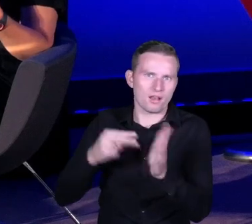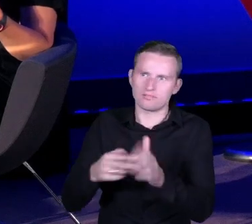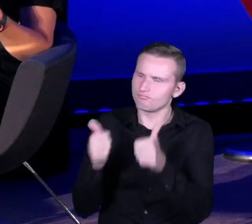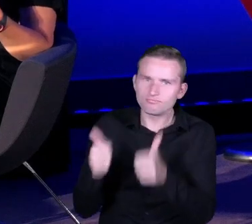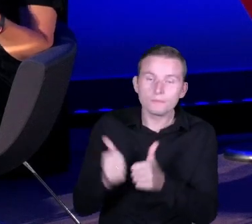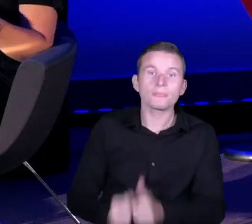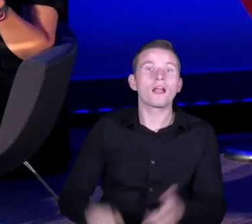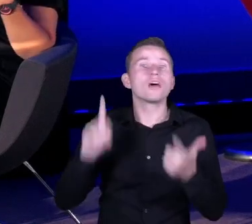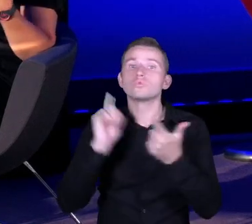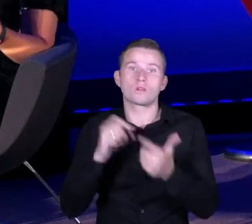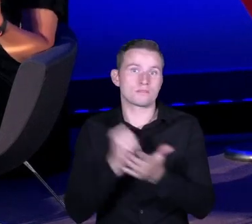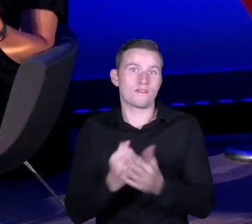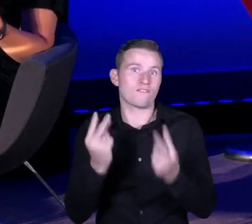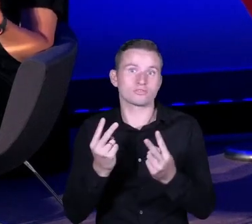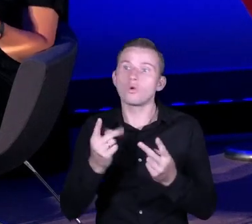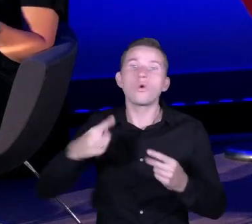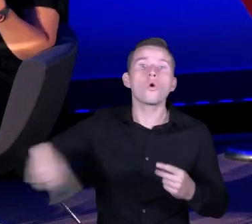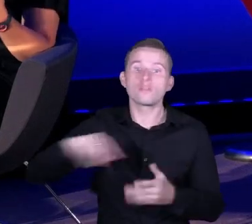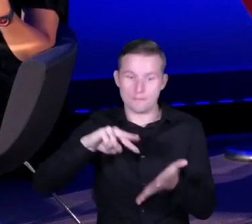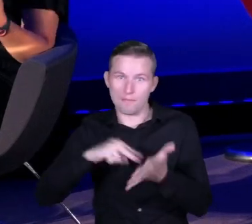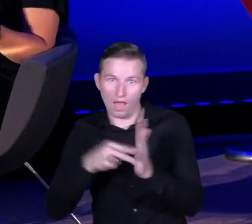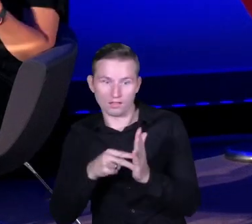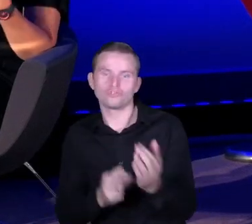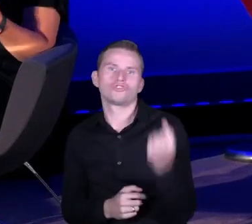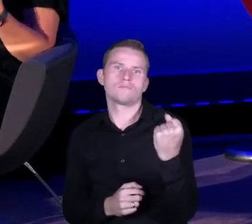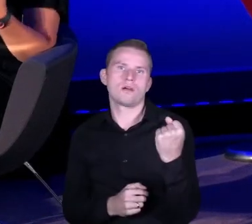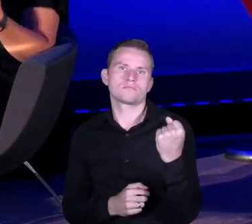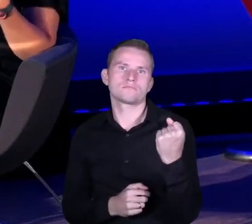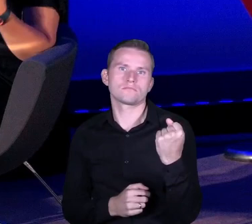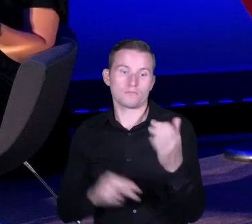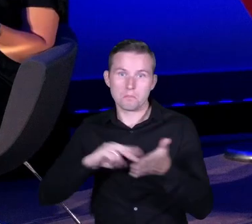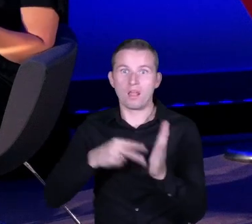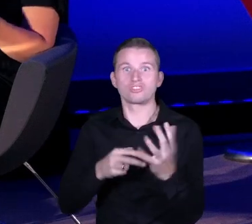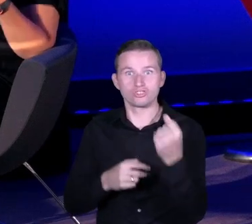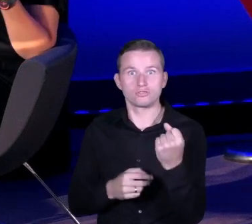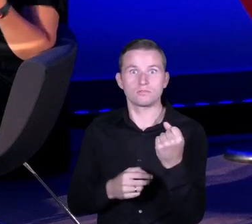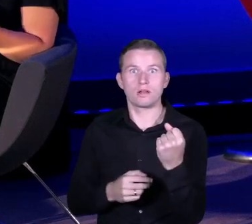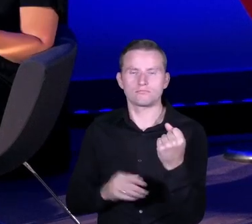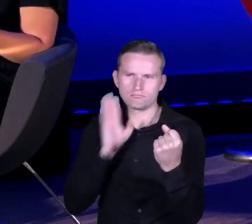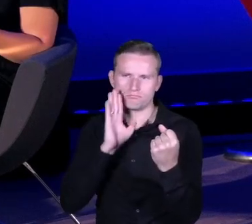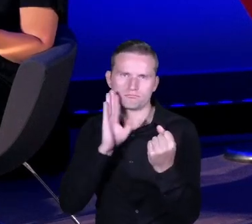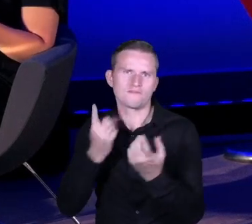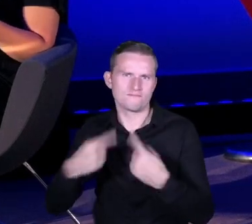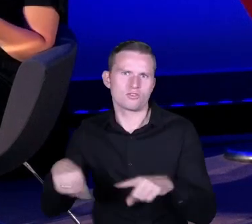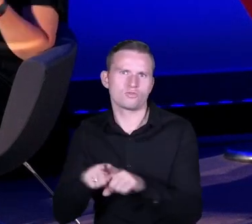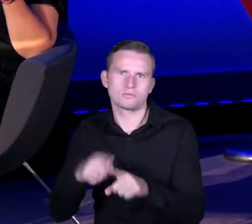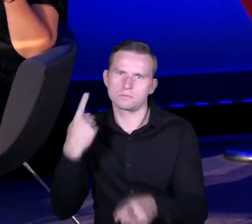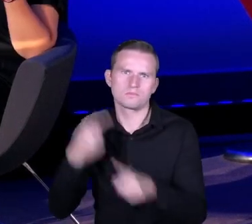uważam, dużo istotniejsza, trzymali się tego planu, czyli realizowali i w sposób bardzo konsekwentny, świadomy